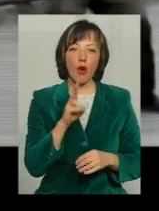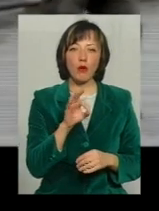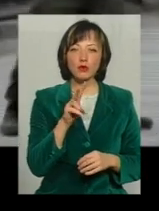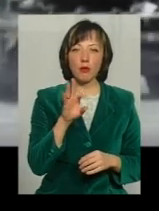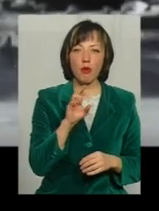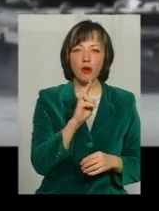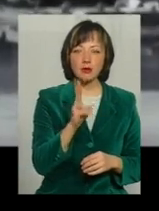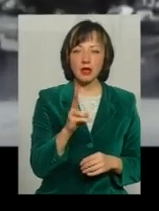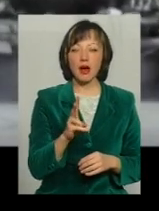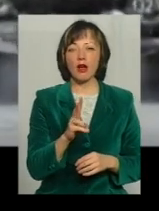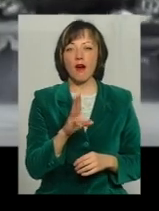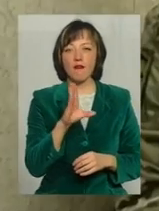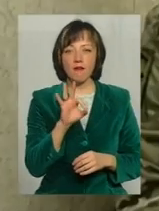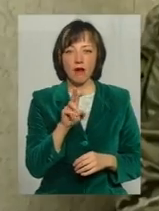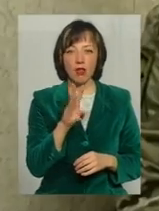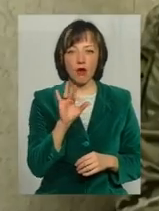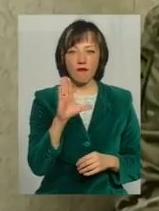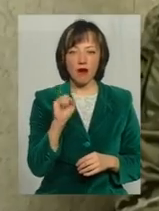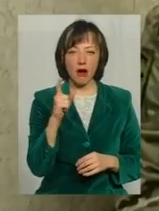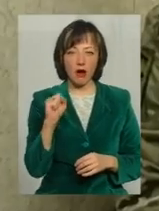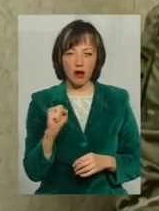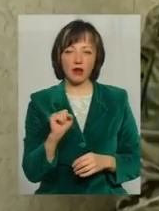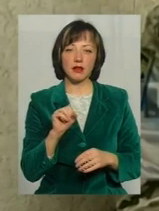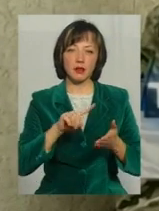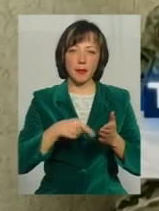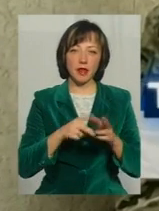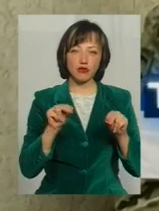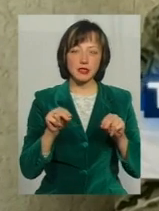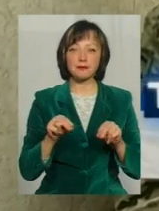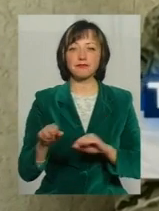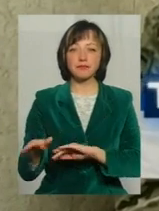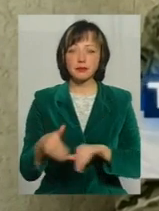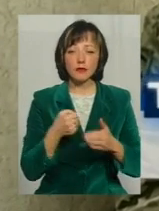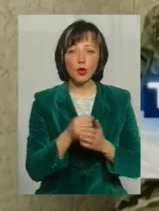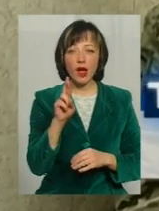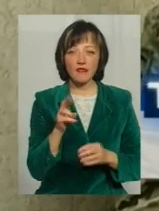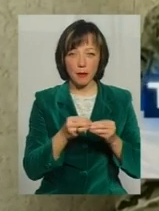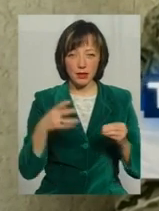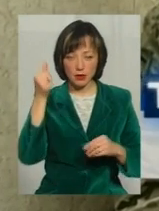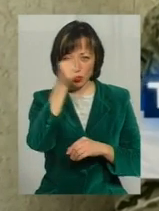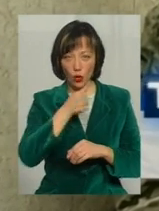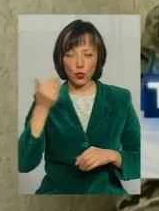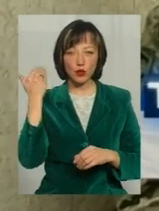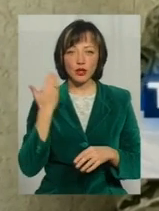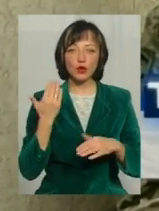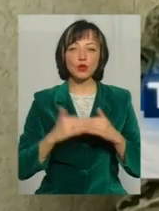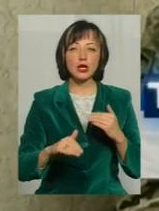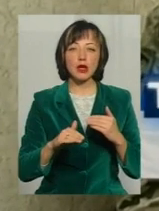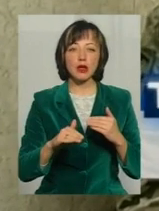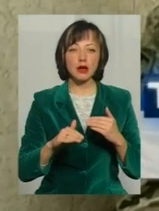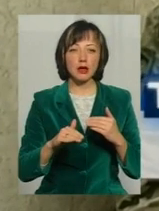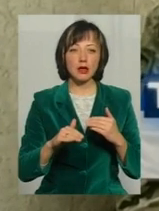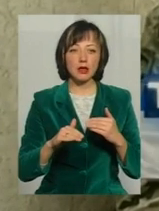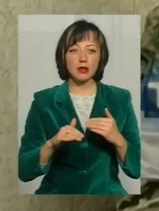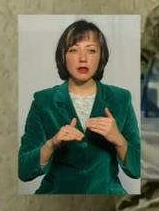Волновасі та Щасті До января 2015 року А тоді мене вже накрило